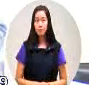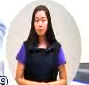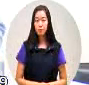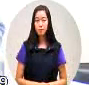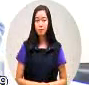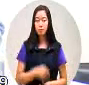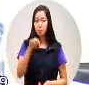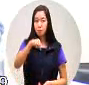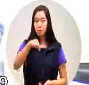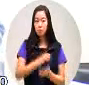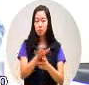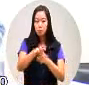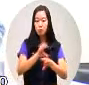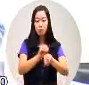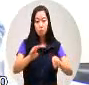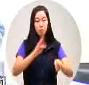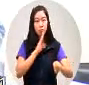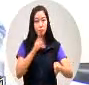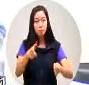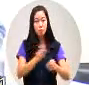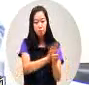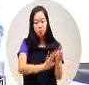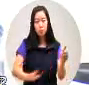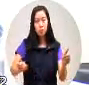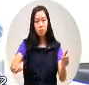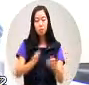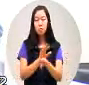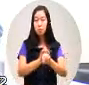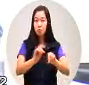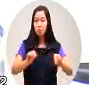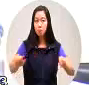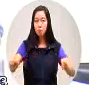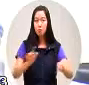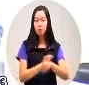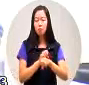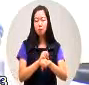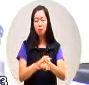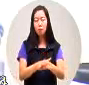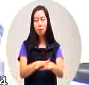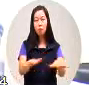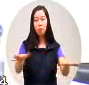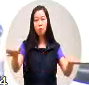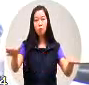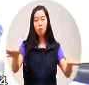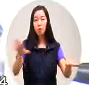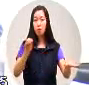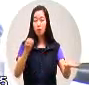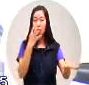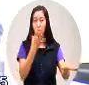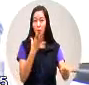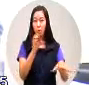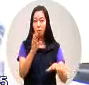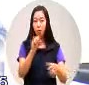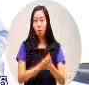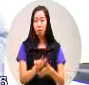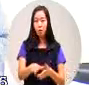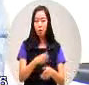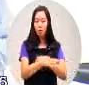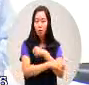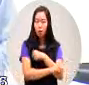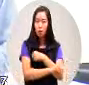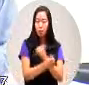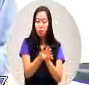他的农地是不是已经造成土地流失这个是基本的前提